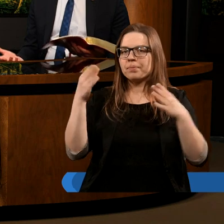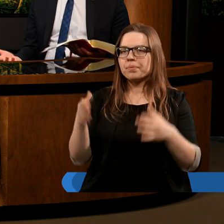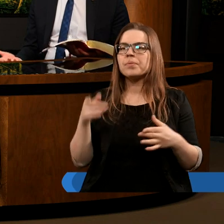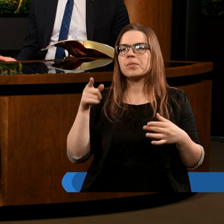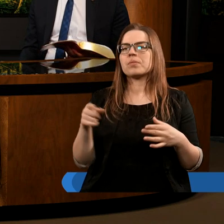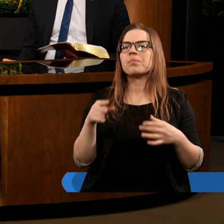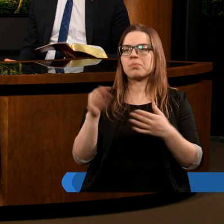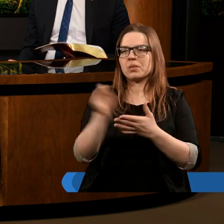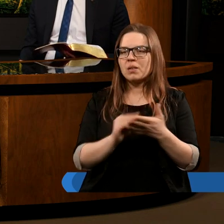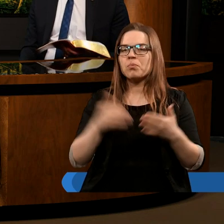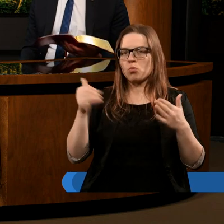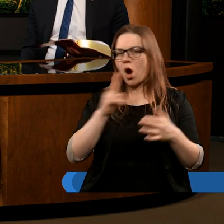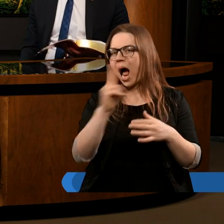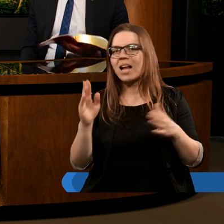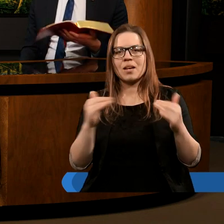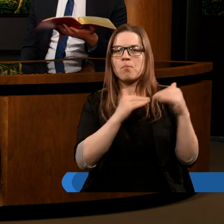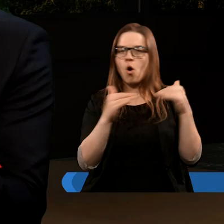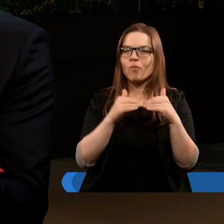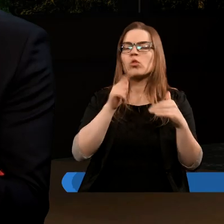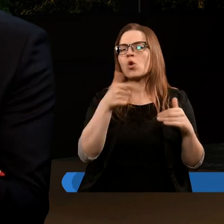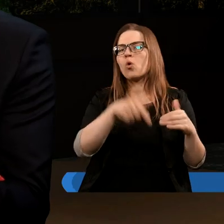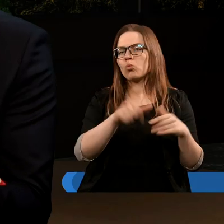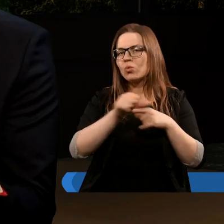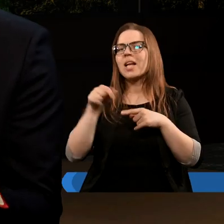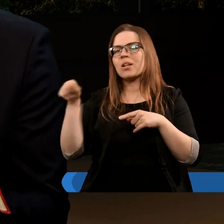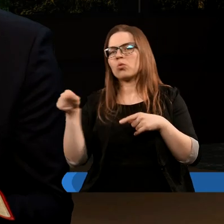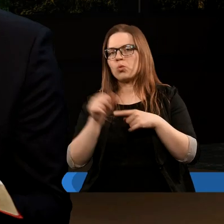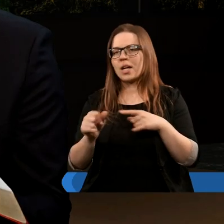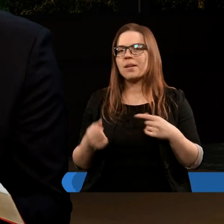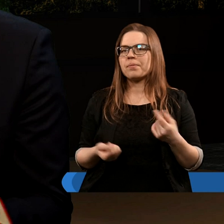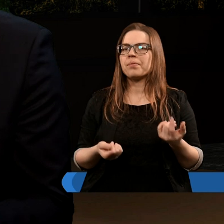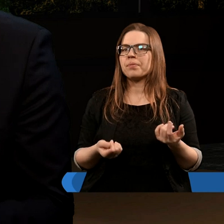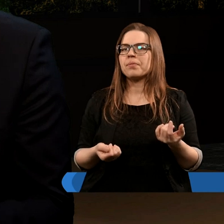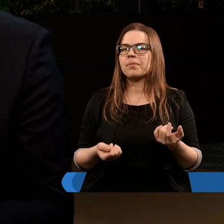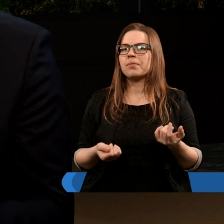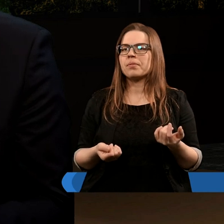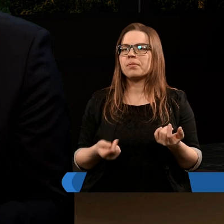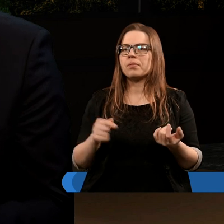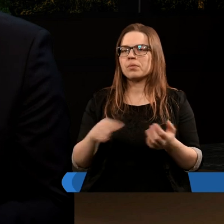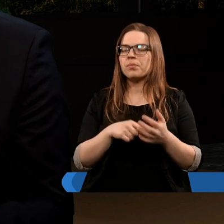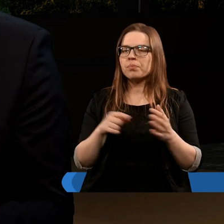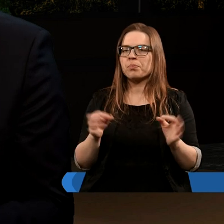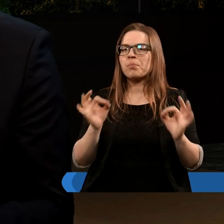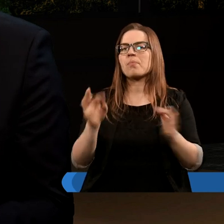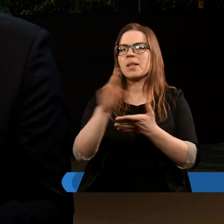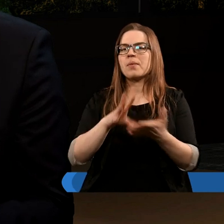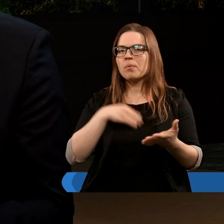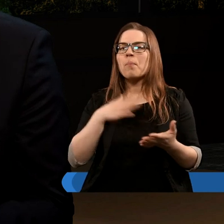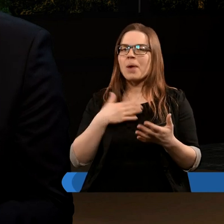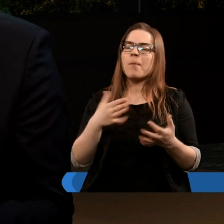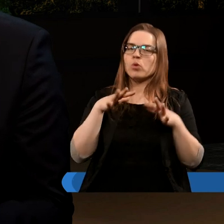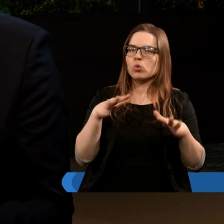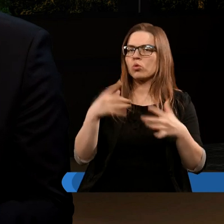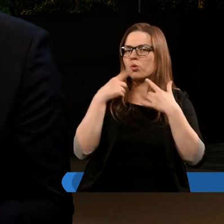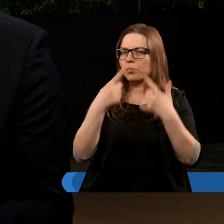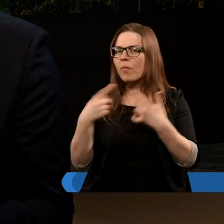której tak właściwie Pisma każdy może porównać z tym, co jest tutaj. I tak właściwie w Piśmie Świętym mamy bardzo